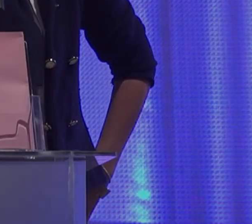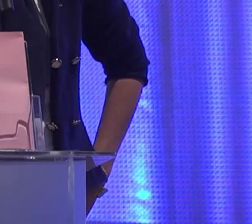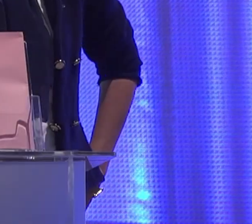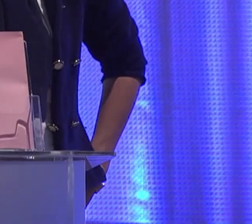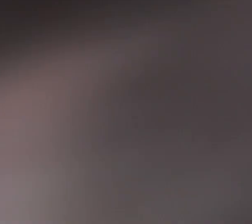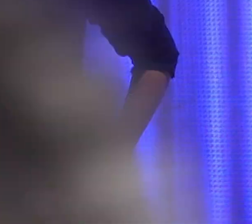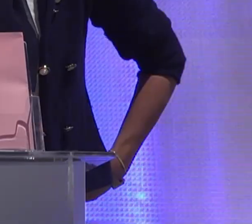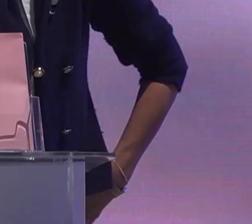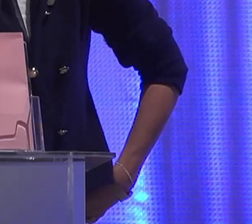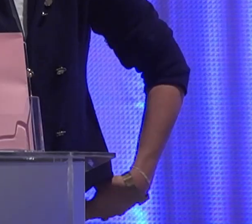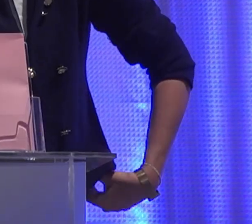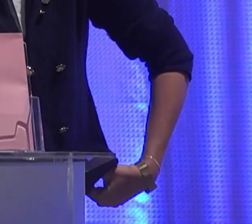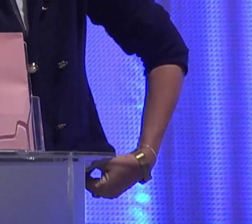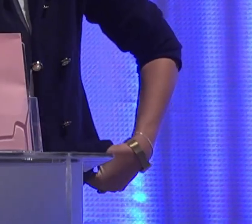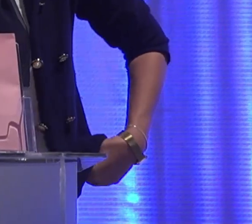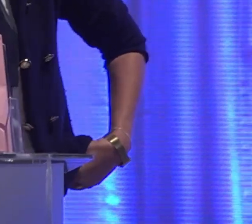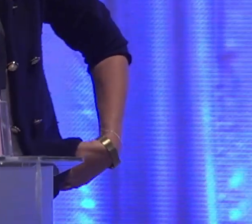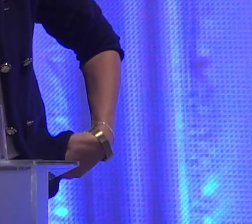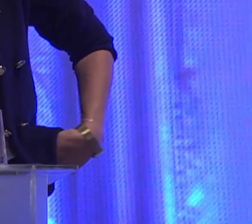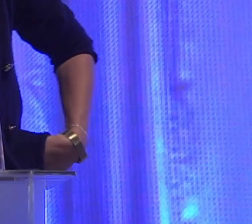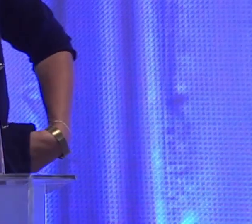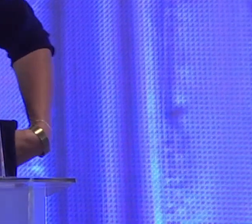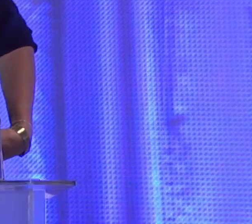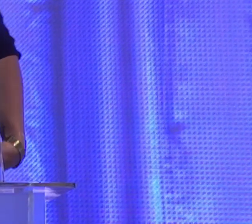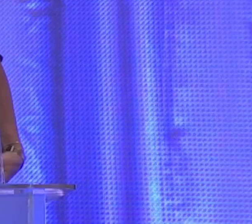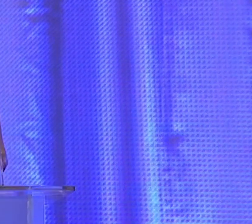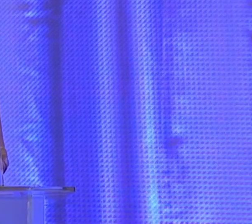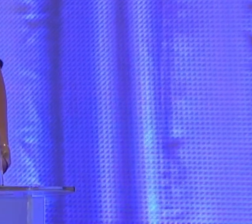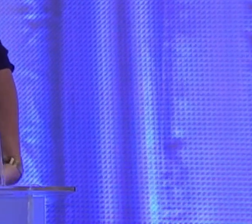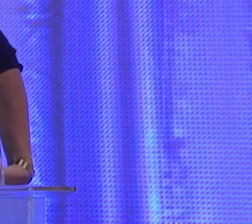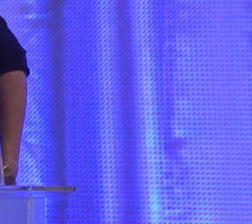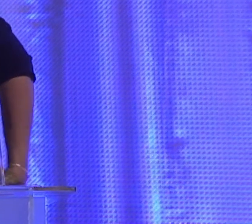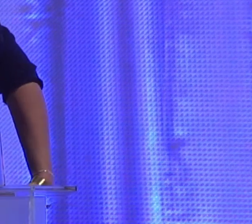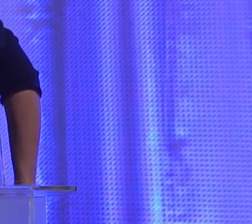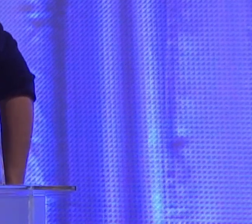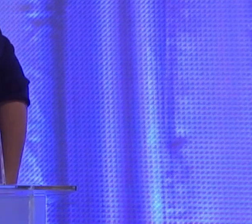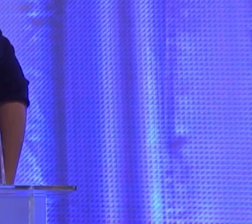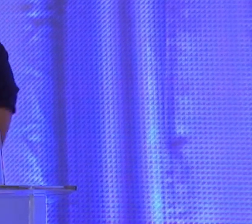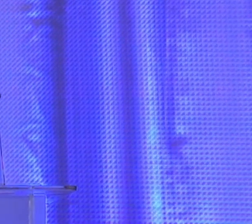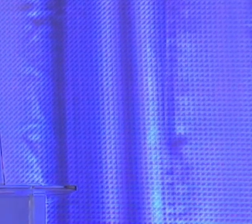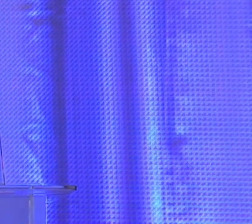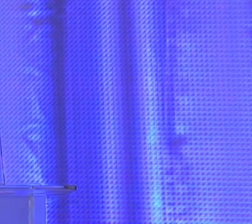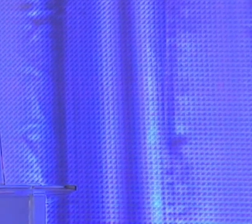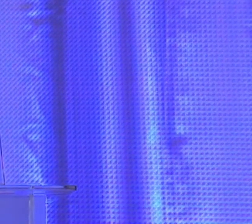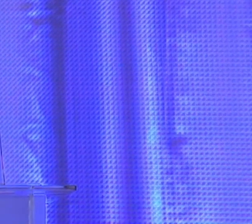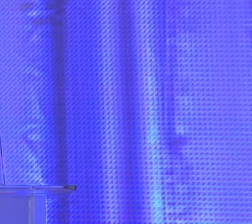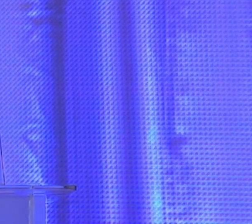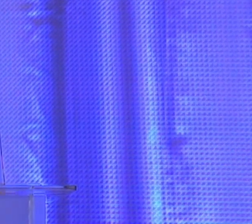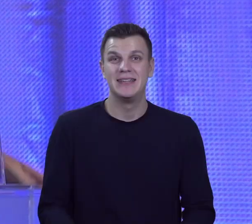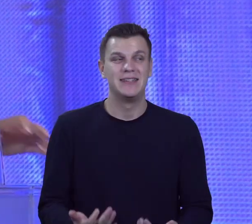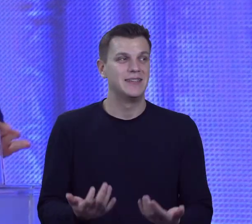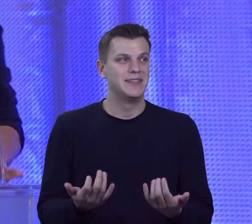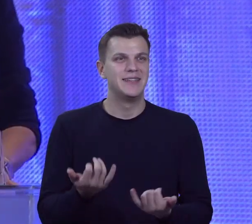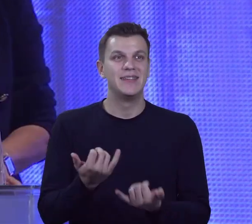Zaproszenie do zajmowania miejsc jest jak najbardziej poważną propozycją tych z Państwa, którzy jeszcze do nas nie